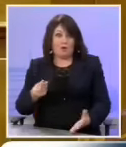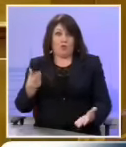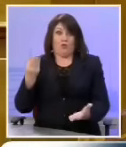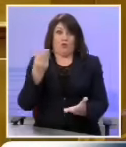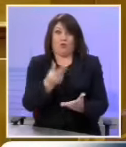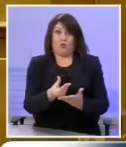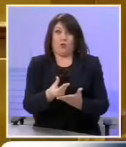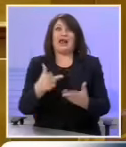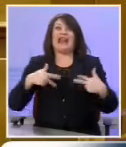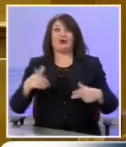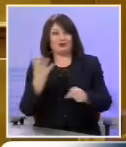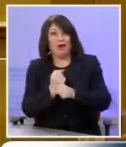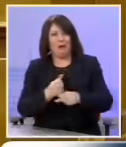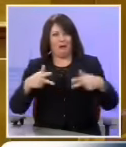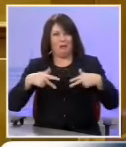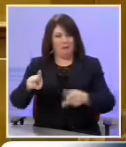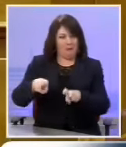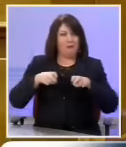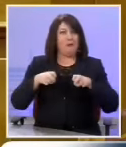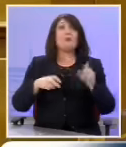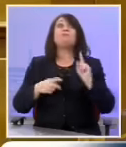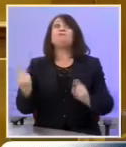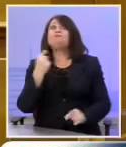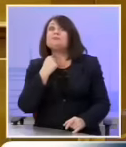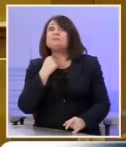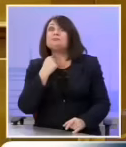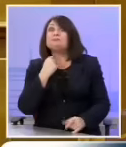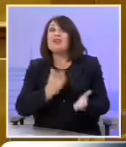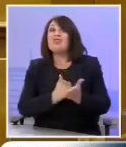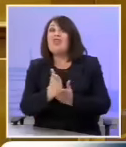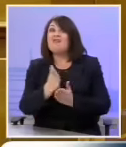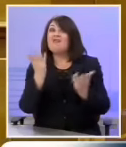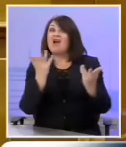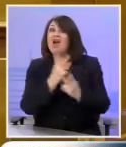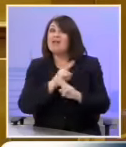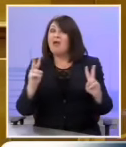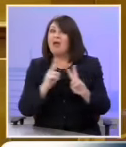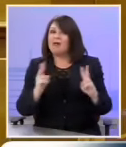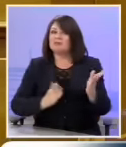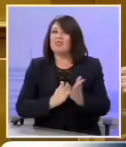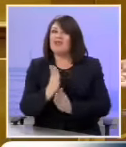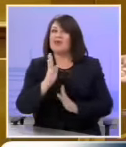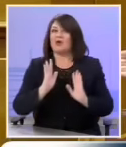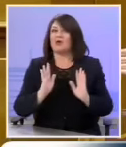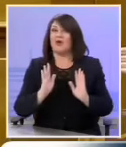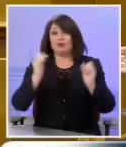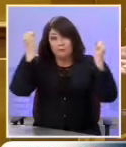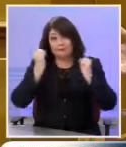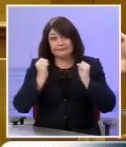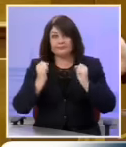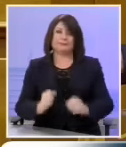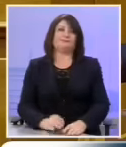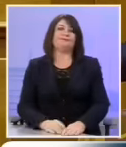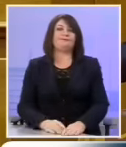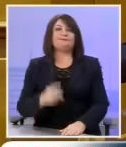επειδή πήρε κάποια χρήματα. Είναι η αποτυχία του κράτους δικαίου και της διαφάνειας. Και ενωποιήστε την